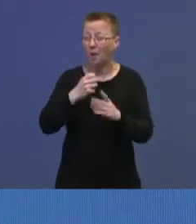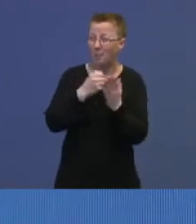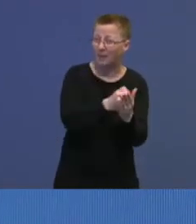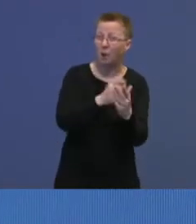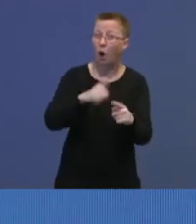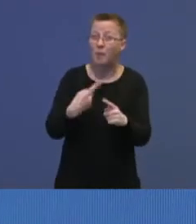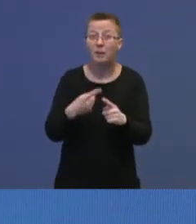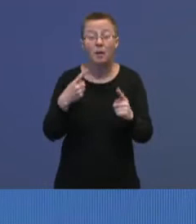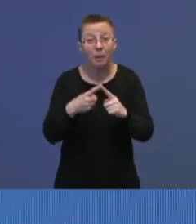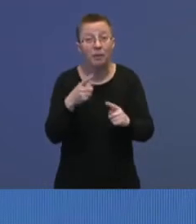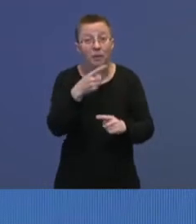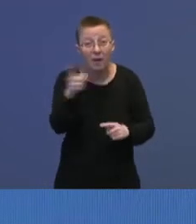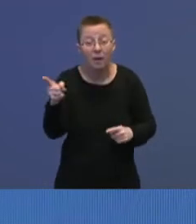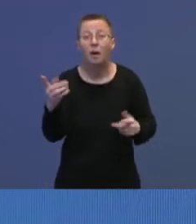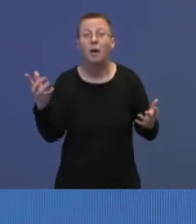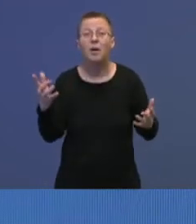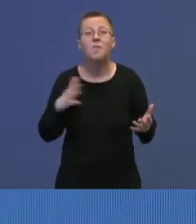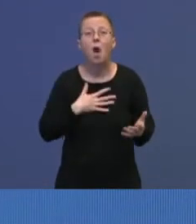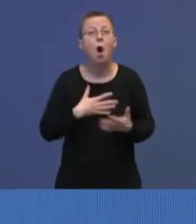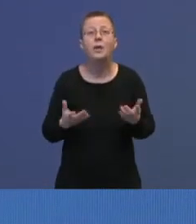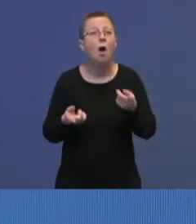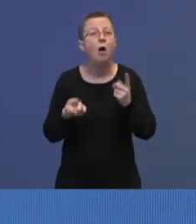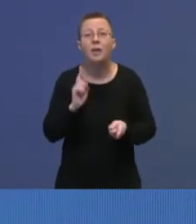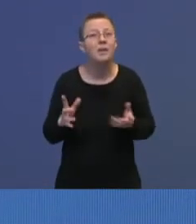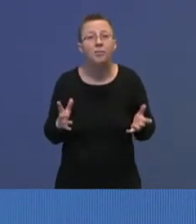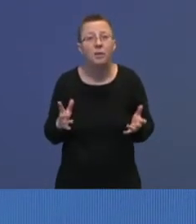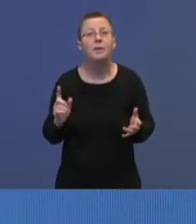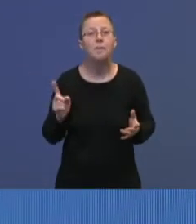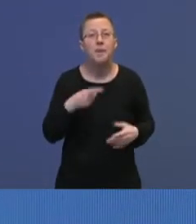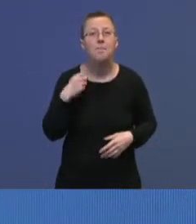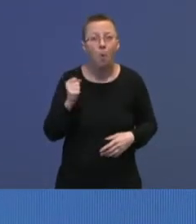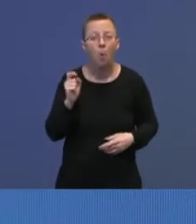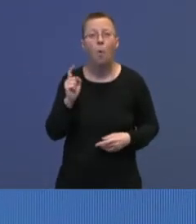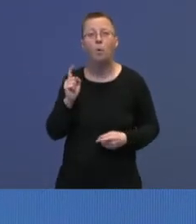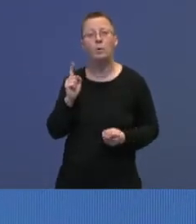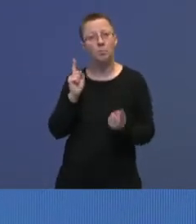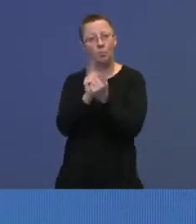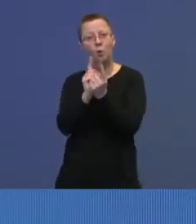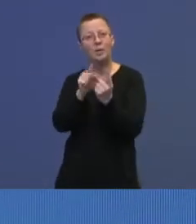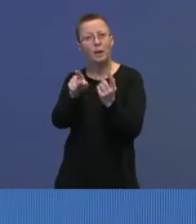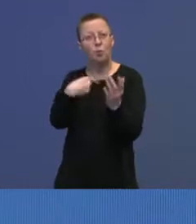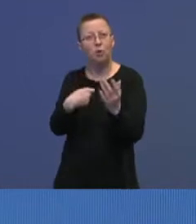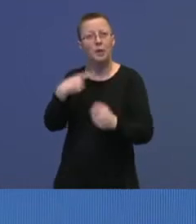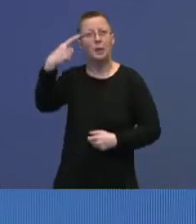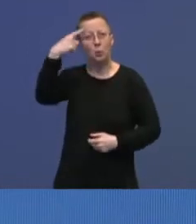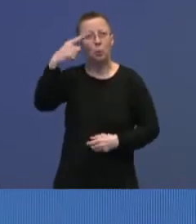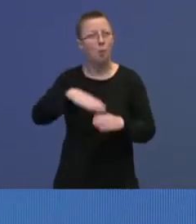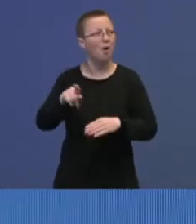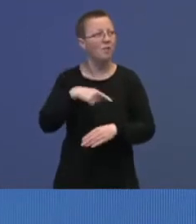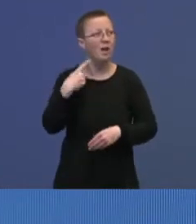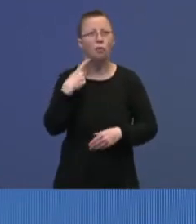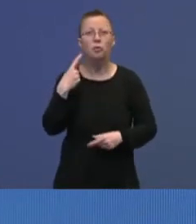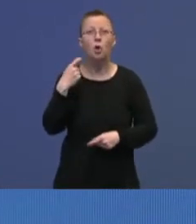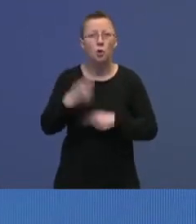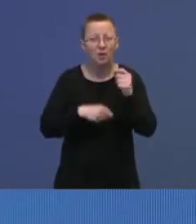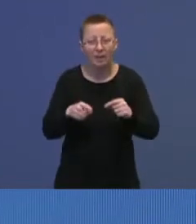Men dere, det er ikke noe alternativ til å møte dette med troen på at vi kan klare det, vise den beste siden av